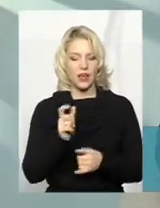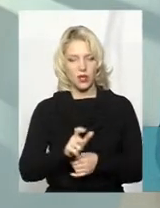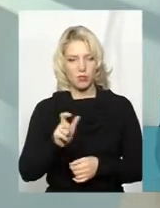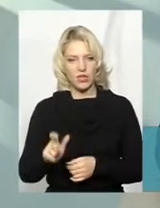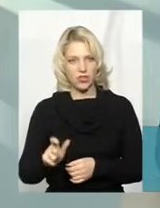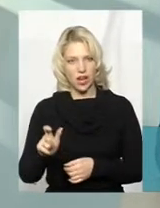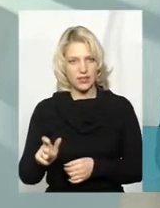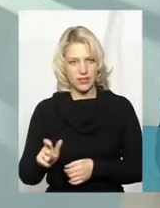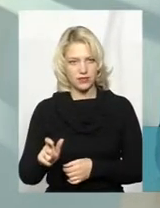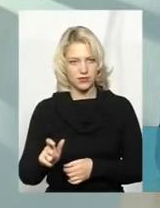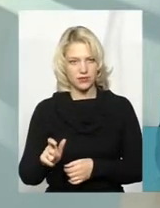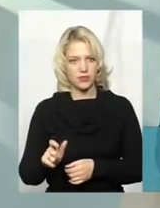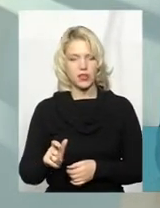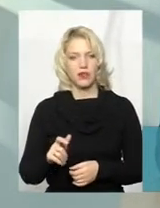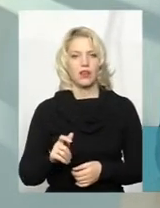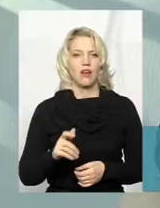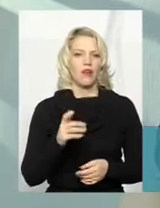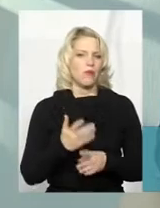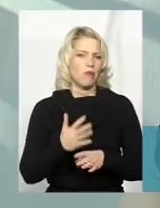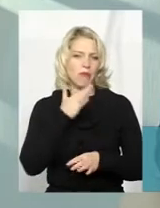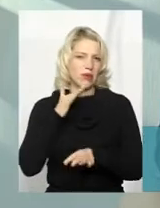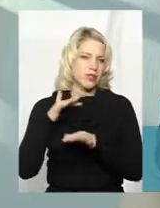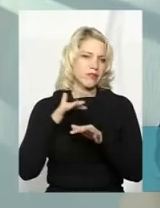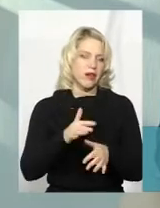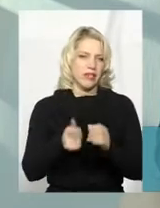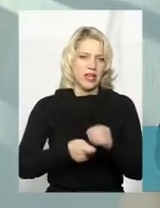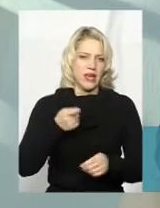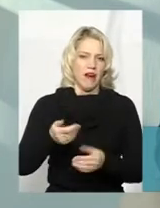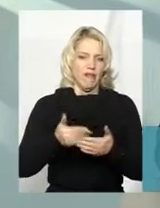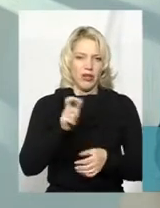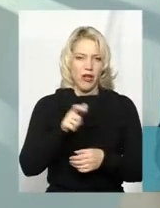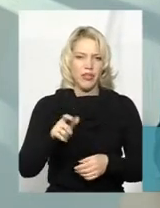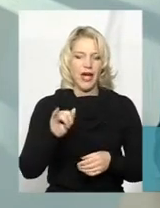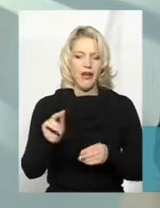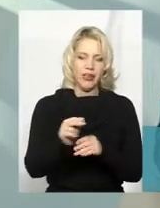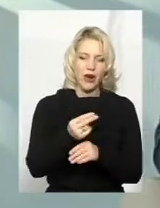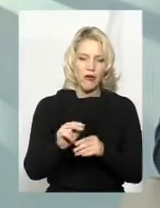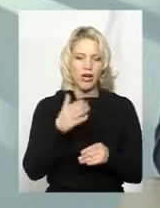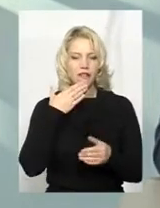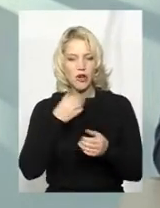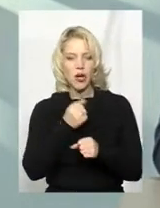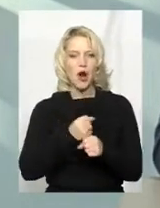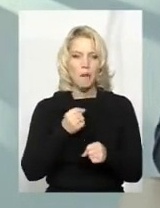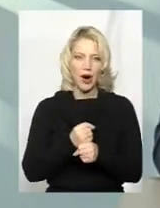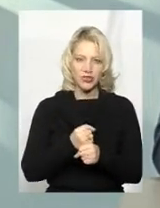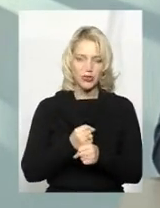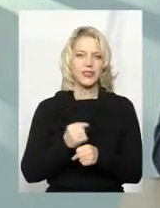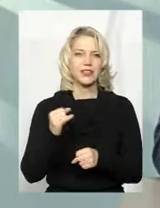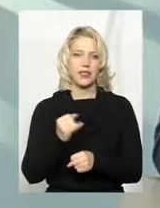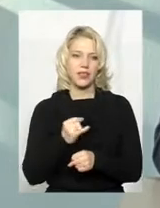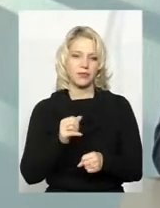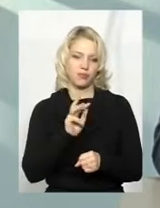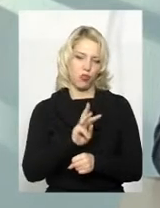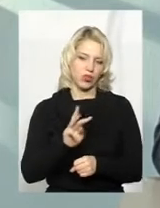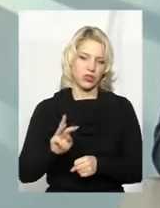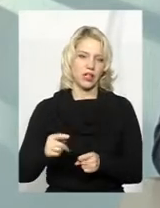Теж там було шквал буквально заявок від мешканців. І відповідно відкоригували свою роботу того порталу